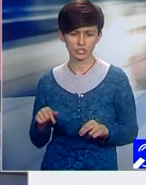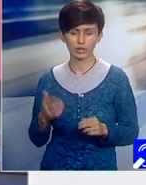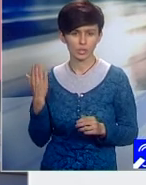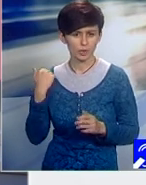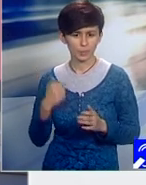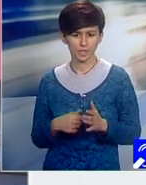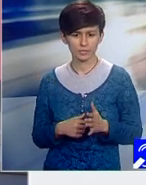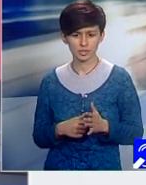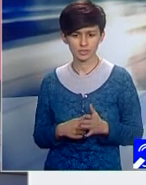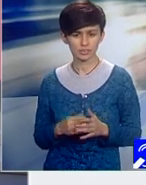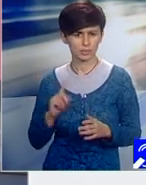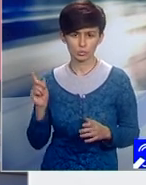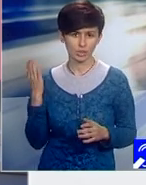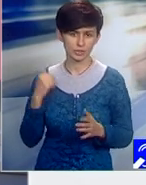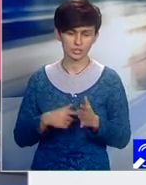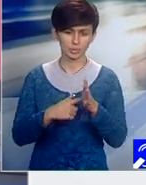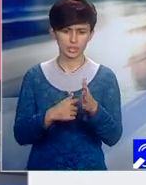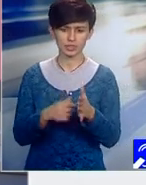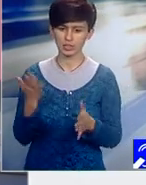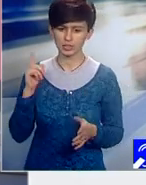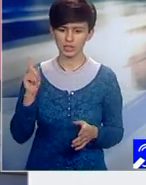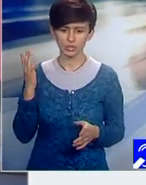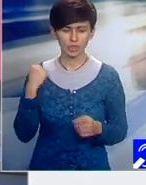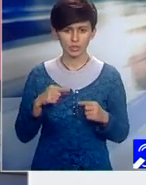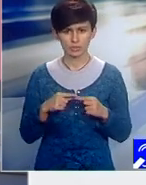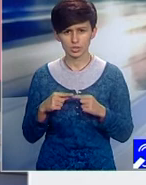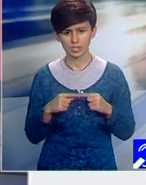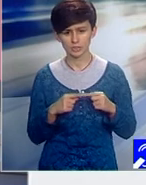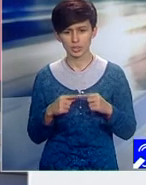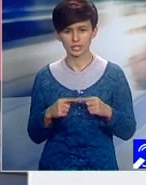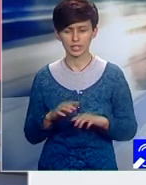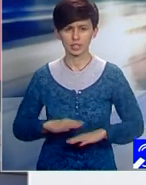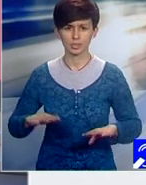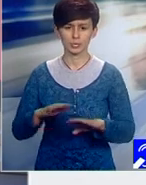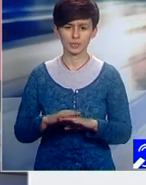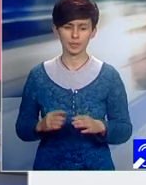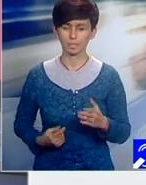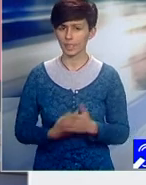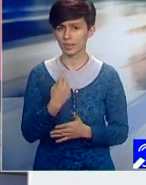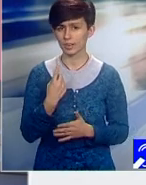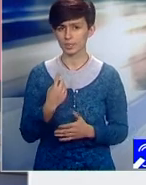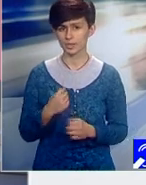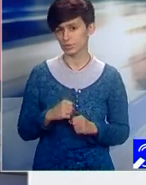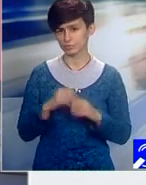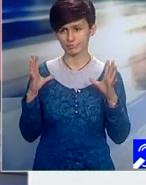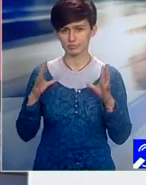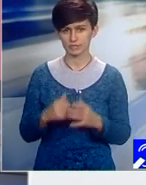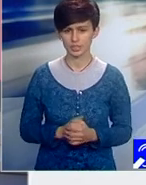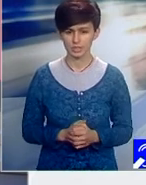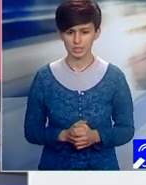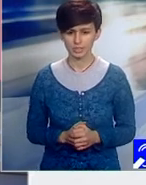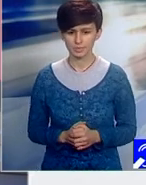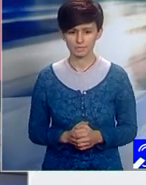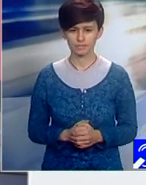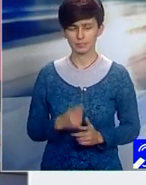Acolo n-a apărut. Deci n-a fost niciun fel de dezbatere cu nimeni. Are perfectă dreptate, a apărut așa din ziua. O să-i întrebăm și pe pacienți. În altă ordine de